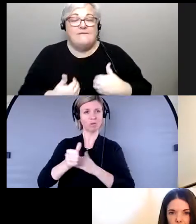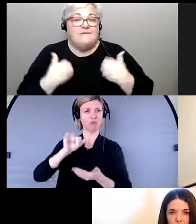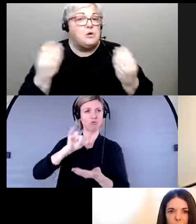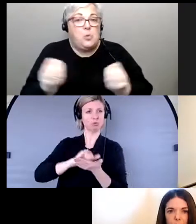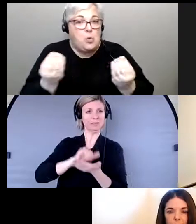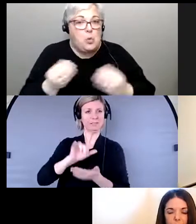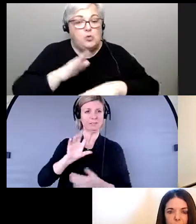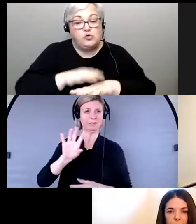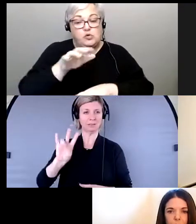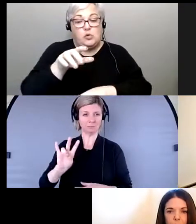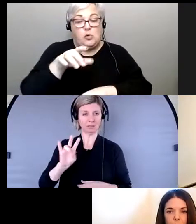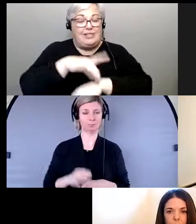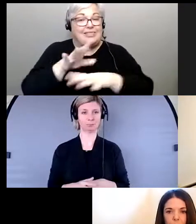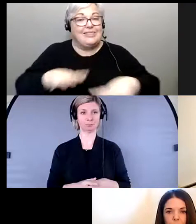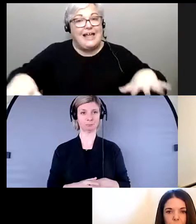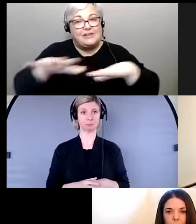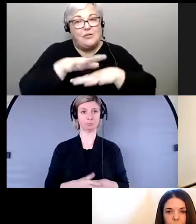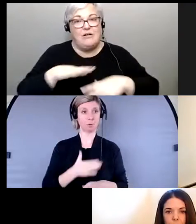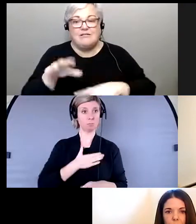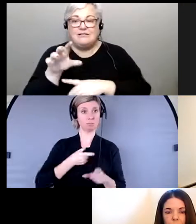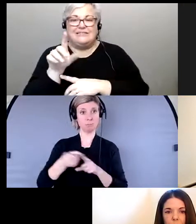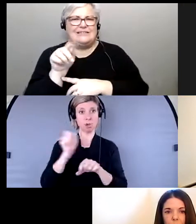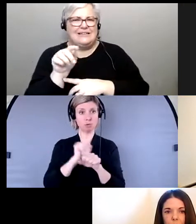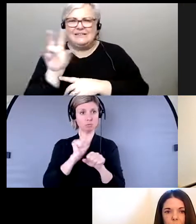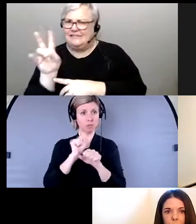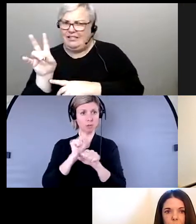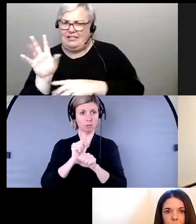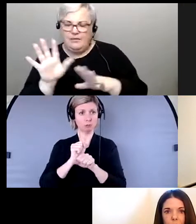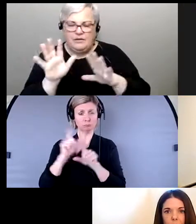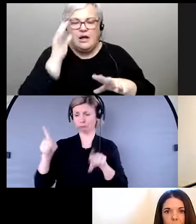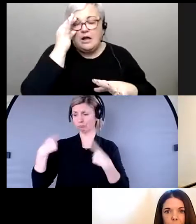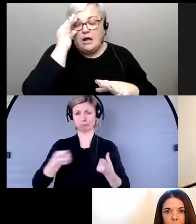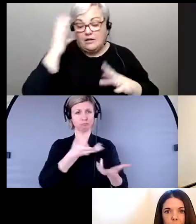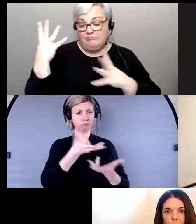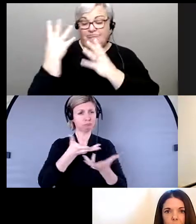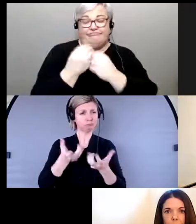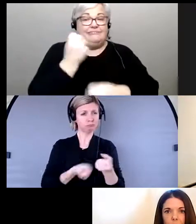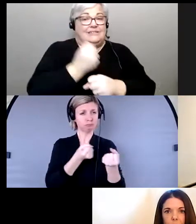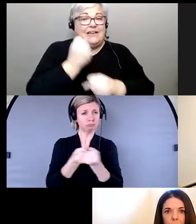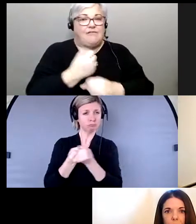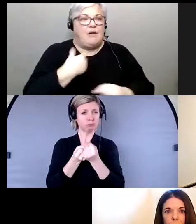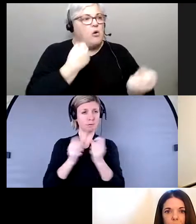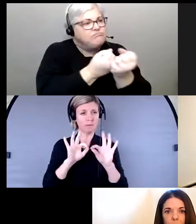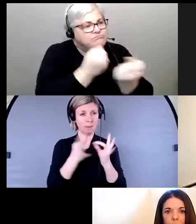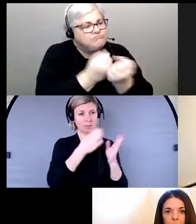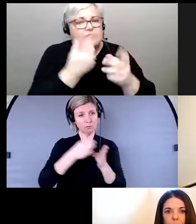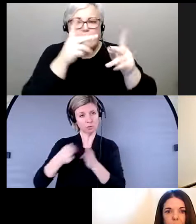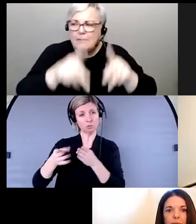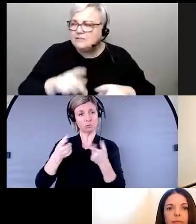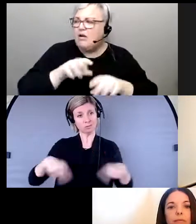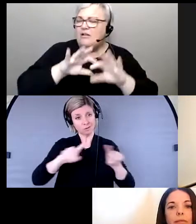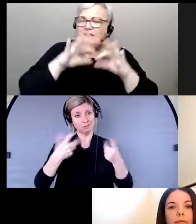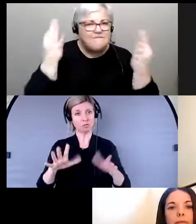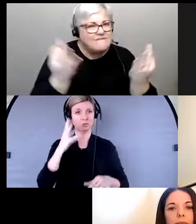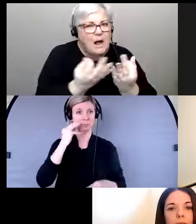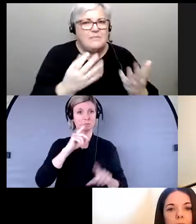sur le territoire traditionnel du traité 7. Tout au long de ma carrière, j'ai soutenu des individus et des familles qui souffrent